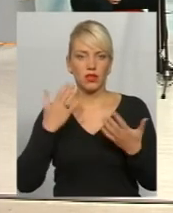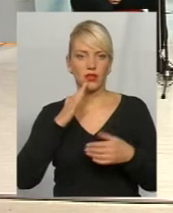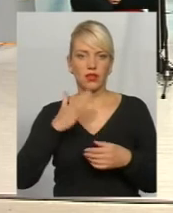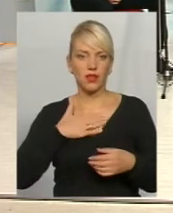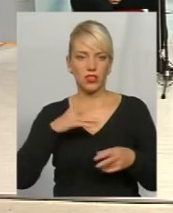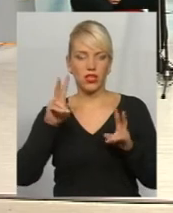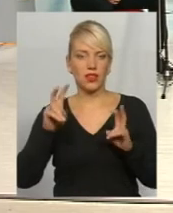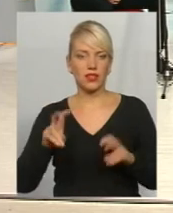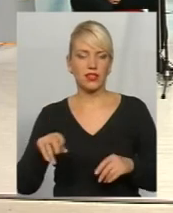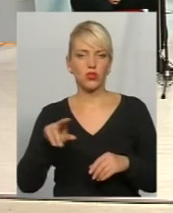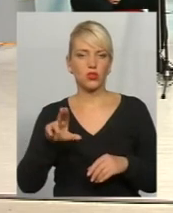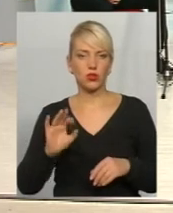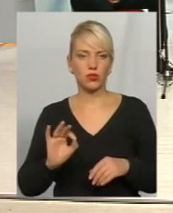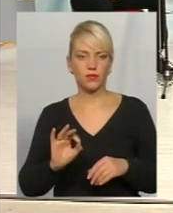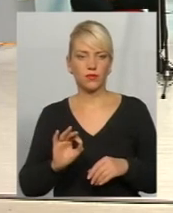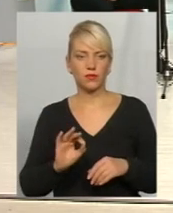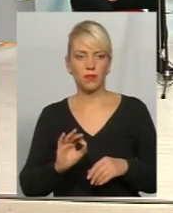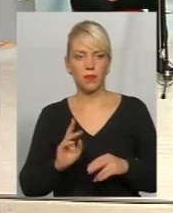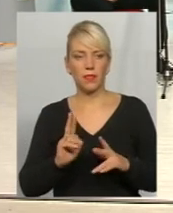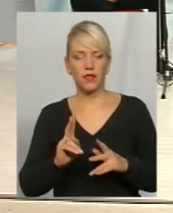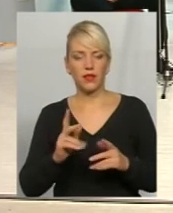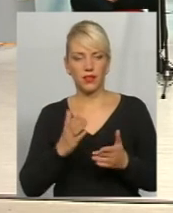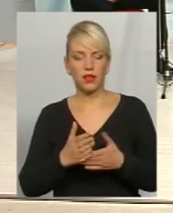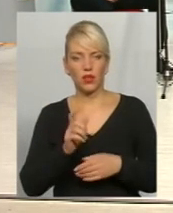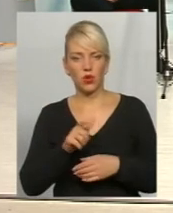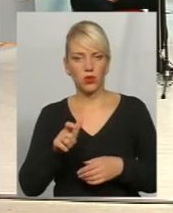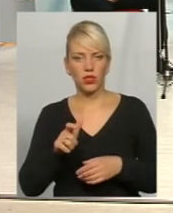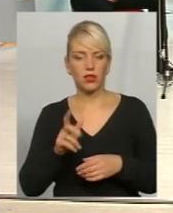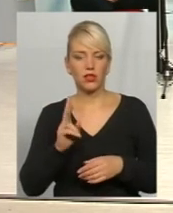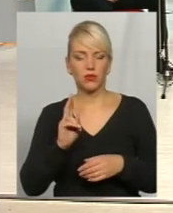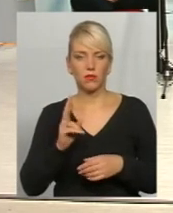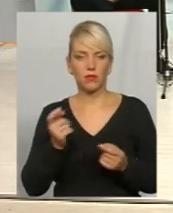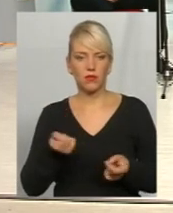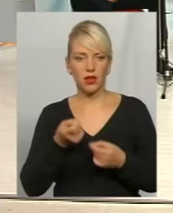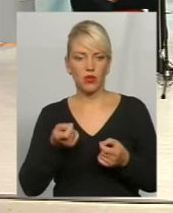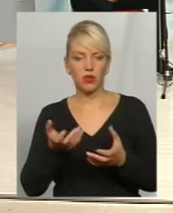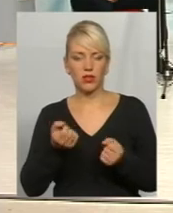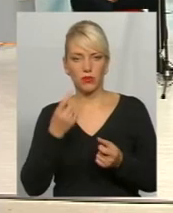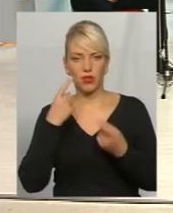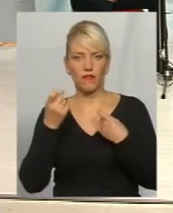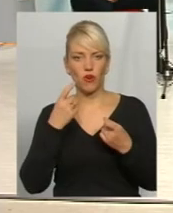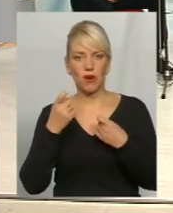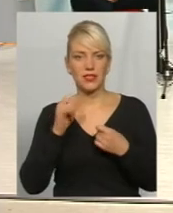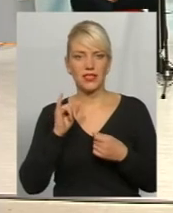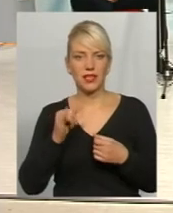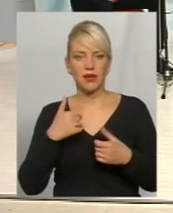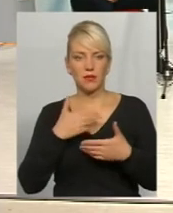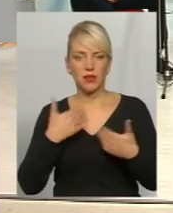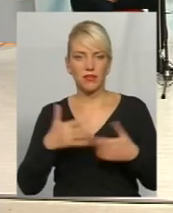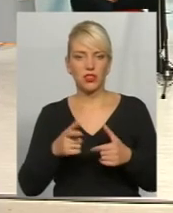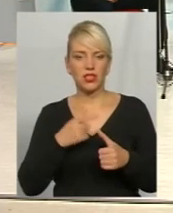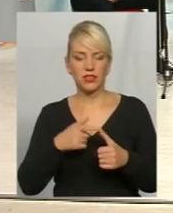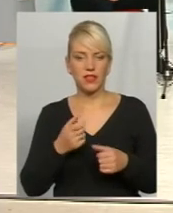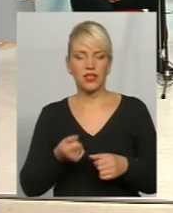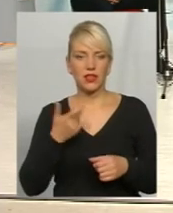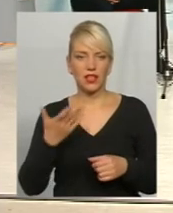тезисів про те, що є категорія людей, які насправді мало отримують інформацію і ми вже назвали сьогодні декілька